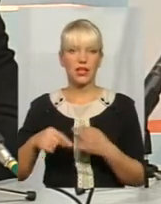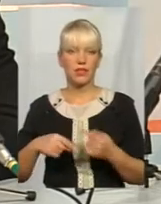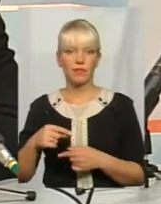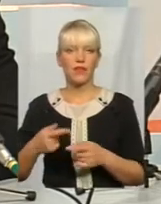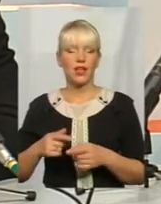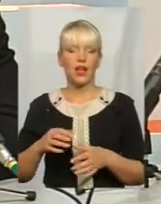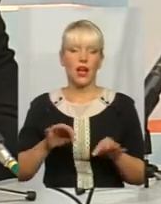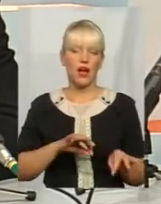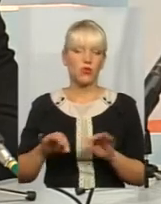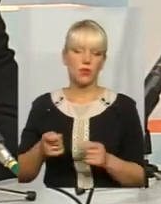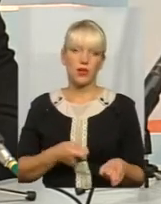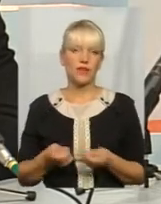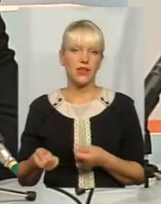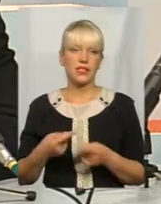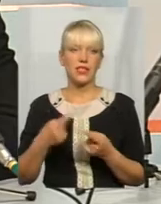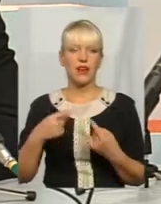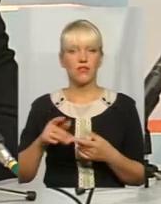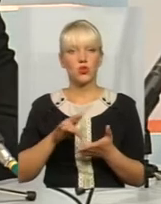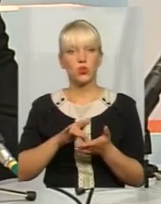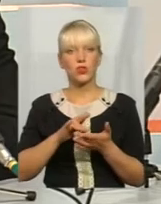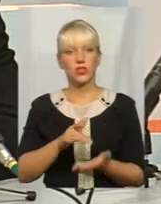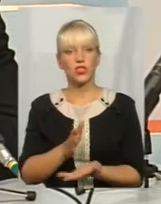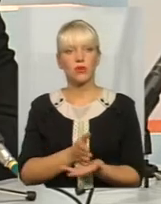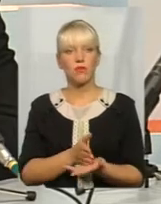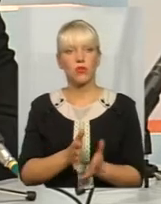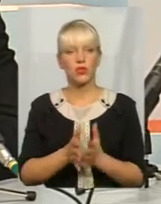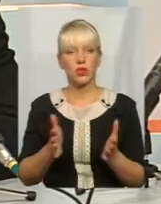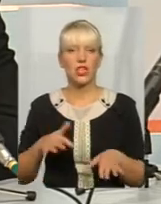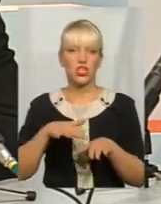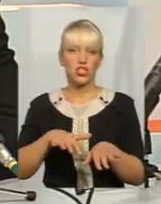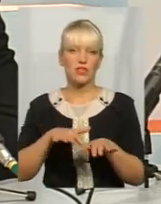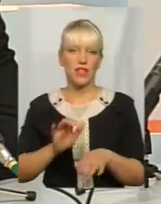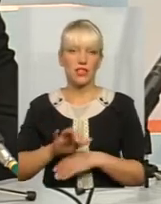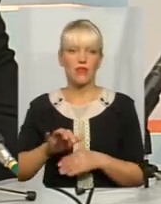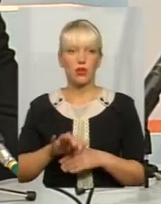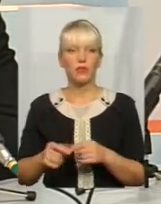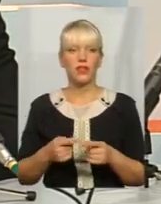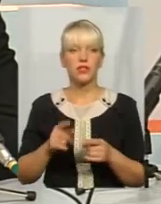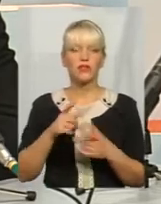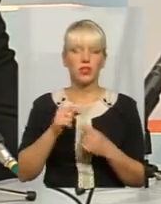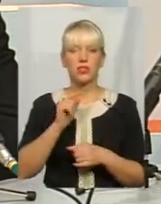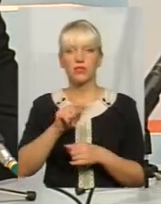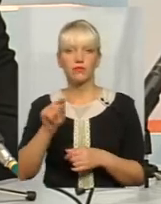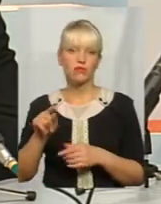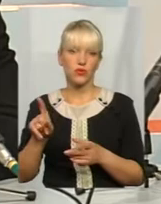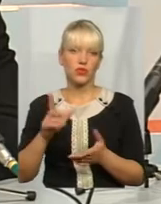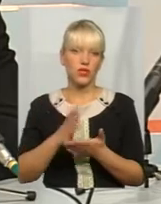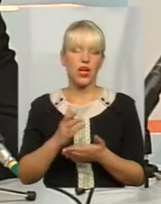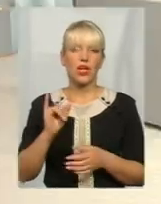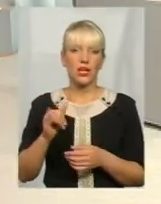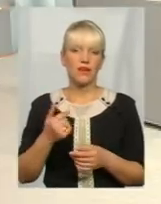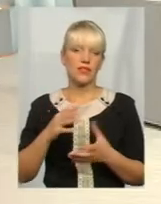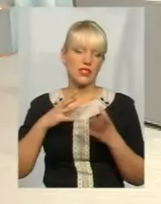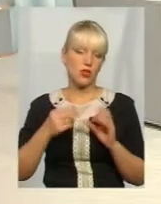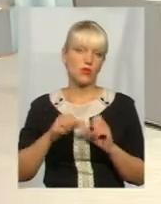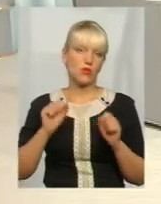автоперевезення, в іншому, там, туристичні послуги були, швейне виробництво. Тобто, специфика якась там прослідковується. Ну, в цілому, як я кажу,